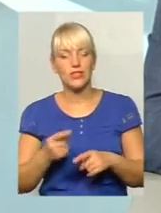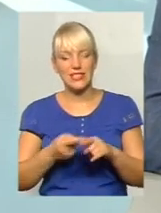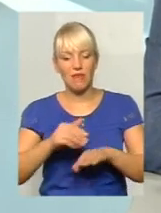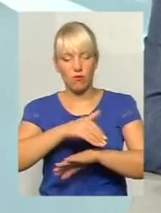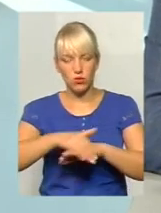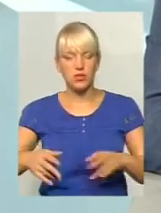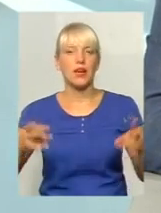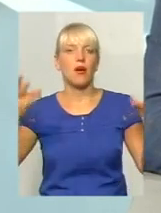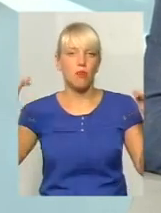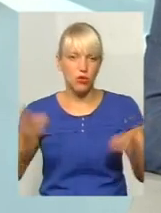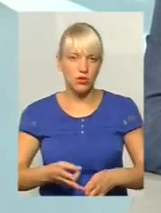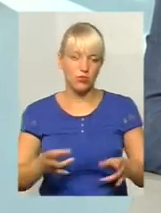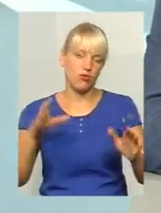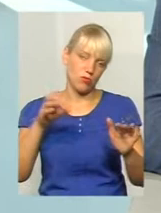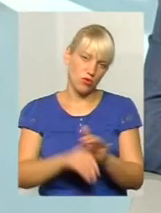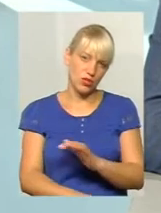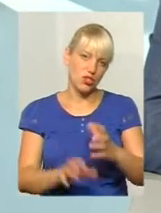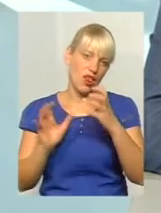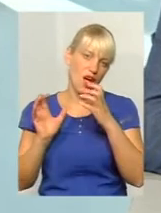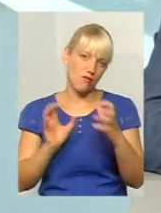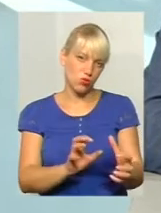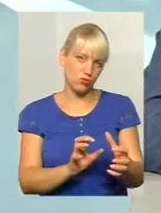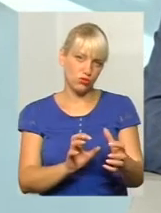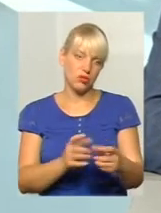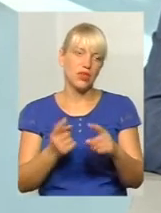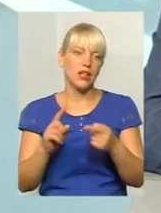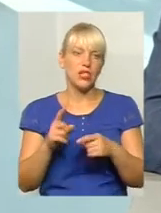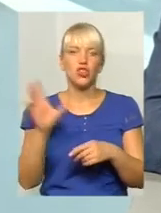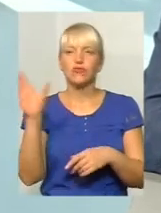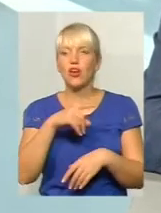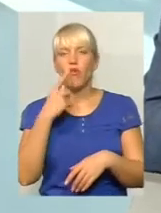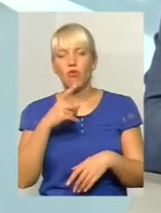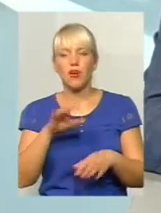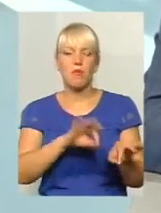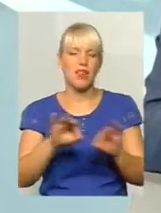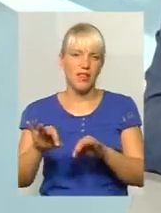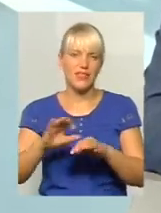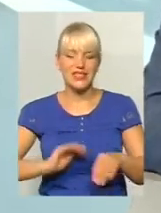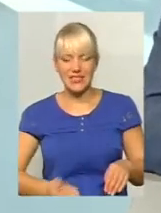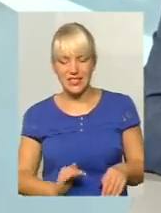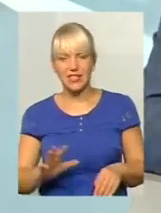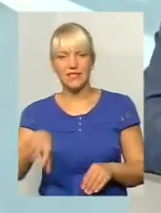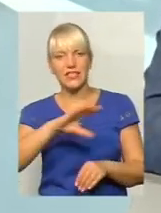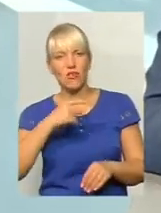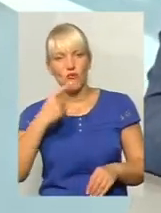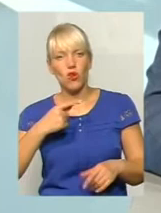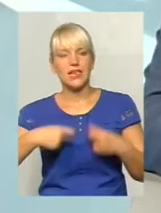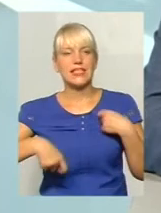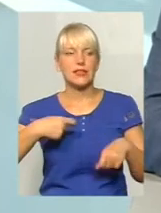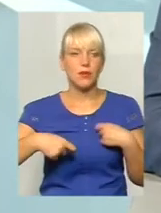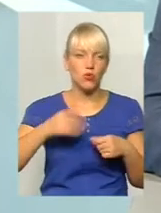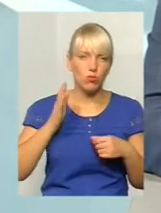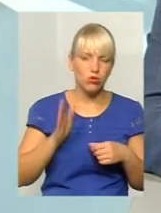запровадження автобусних маршрутів. То, що от... Олексій каже, що перевізник казав, що буде